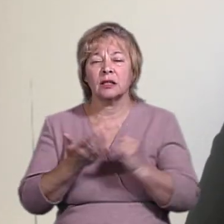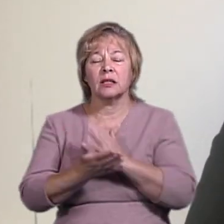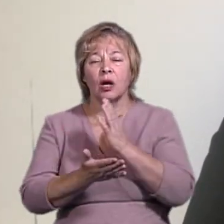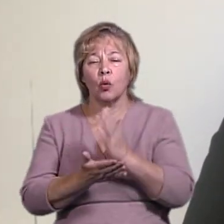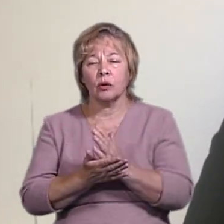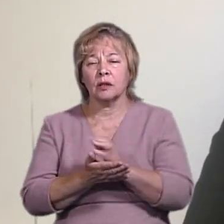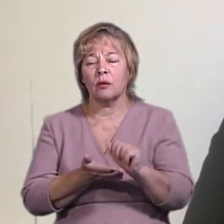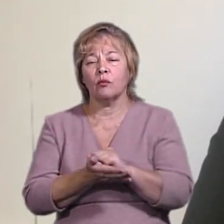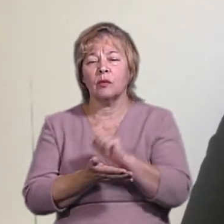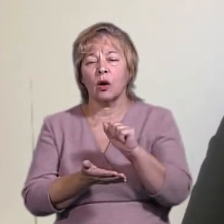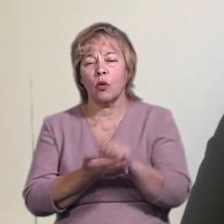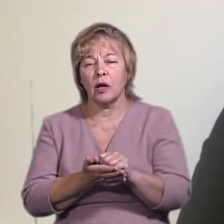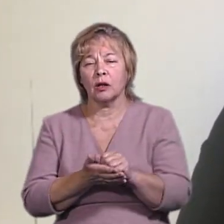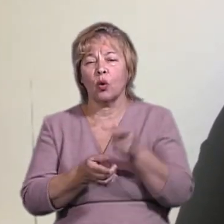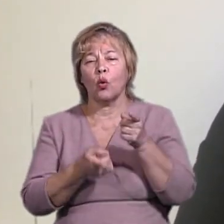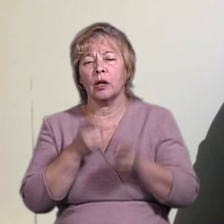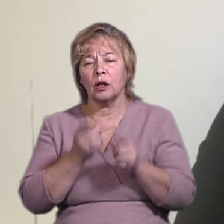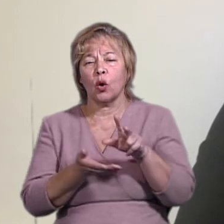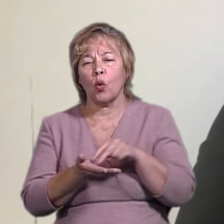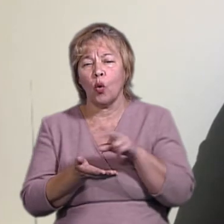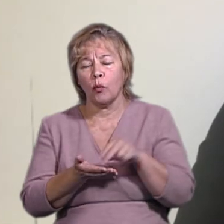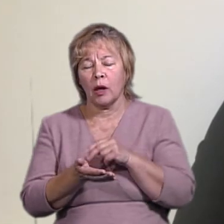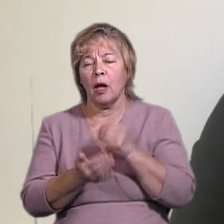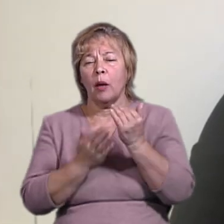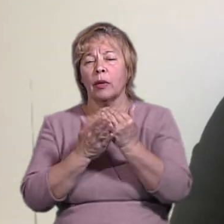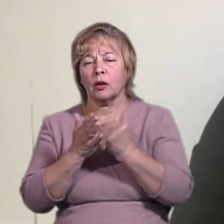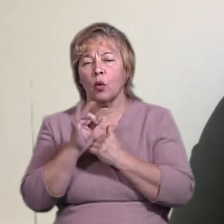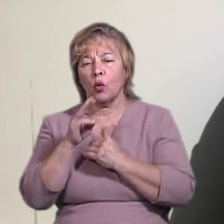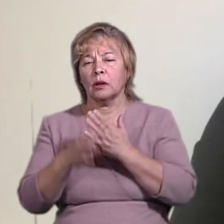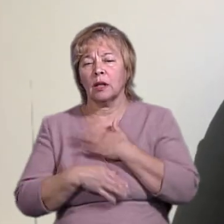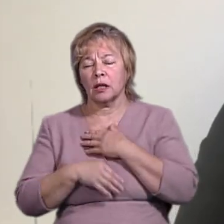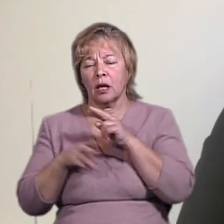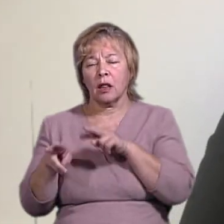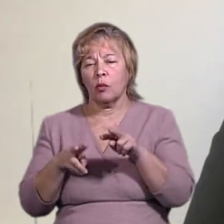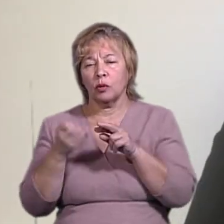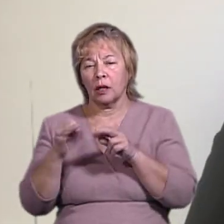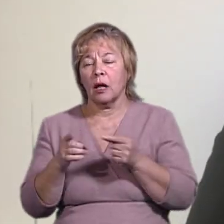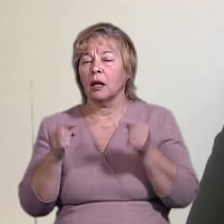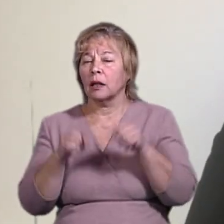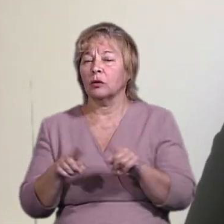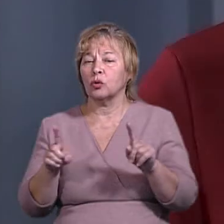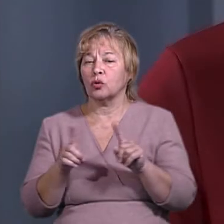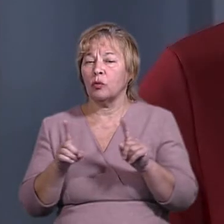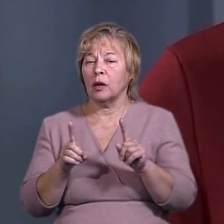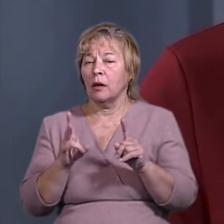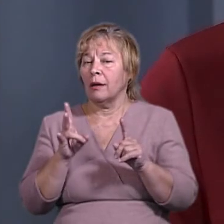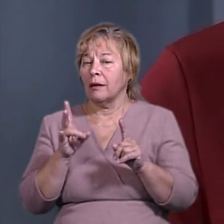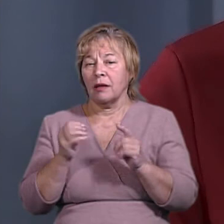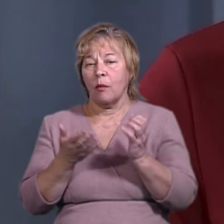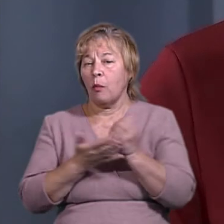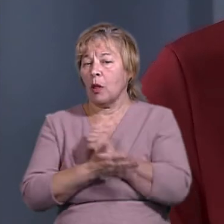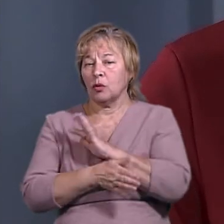паперові, оригінальні копії протоколів від наших спостерігачів. Для того, щоб не нариватись на